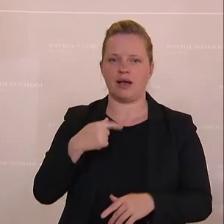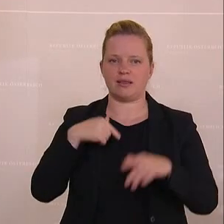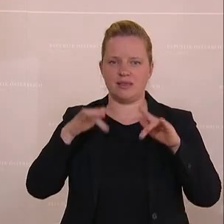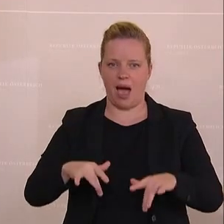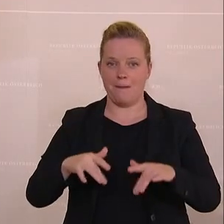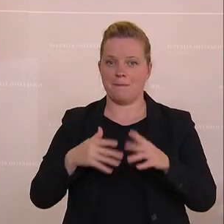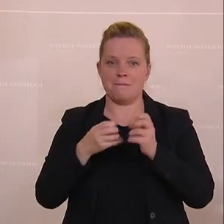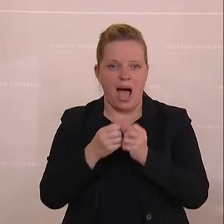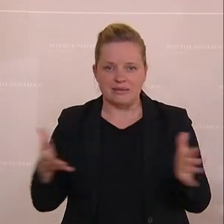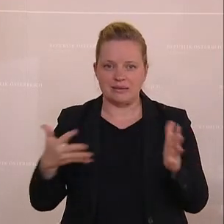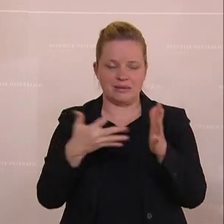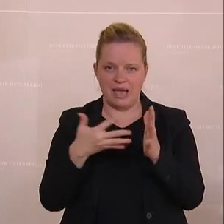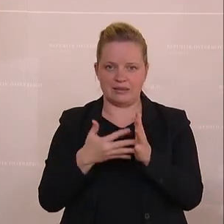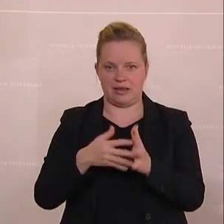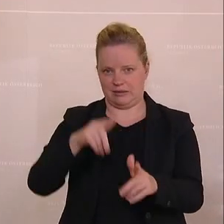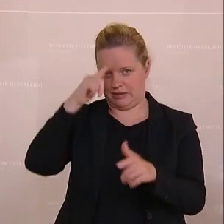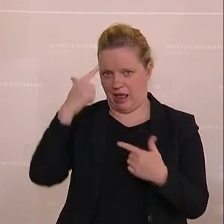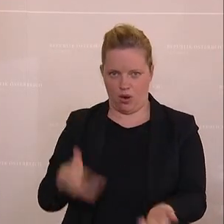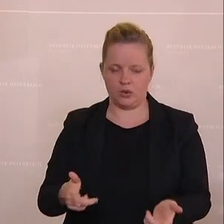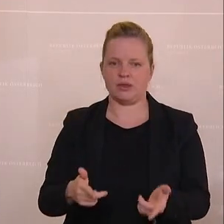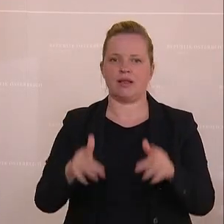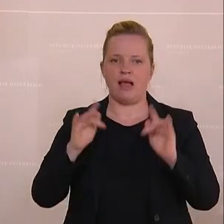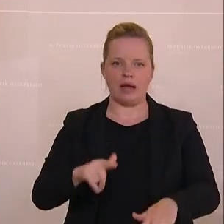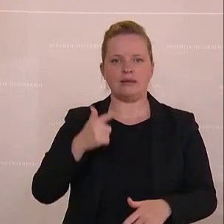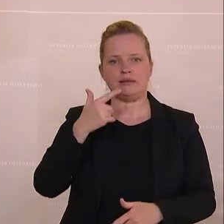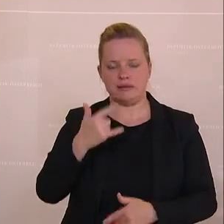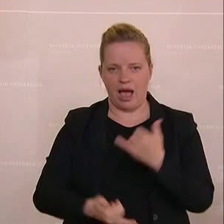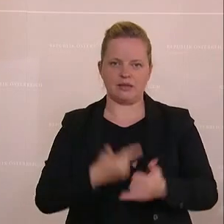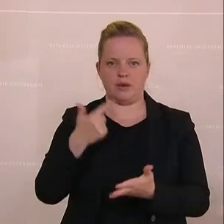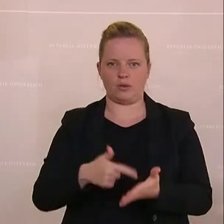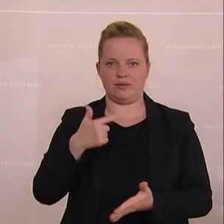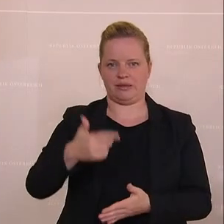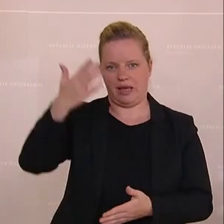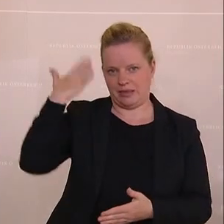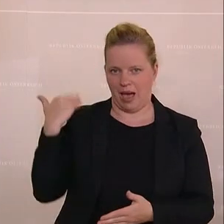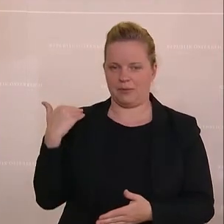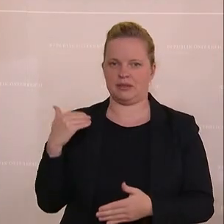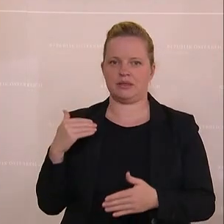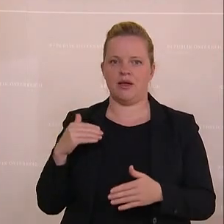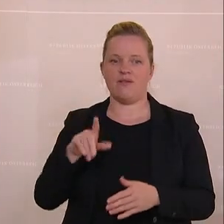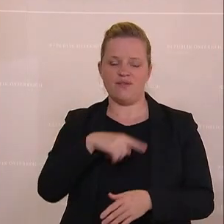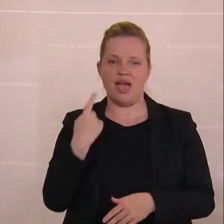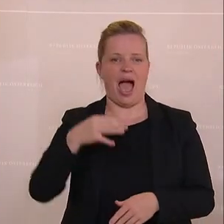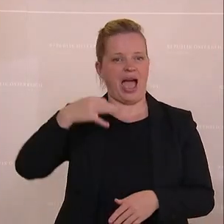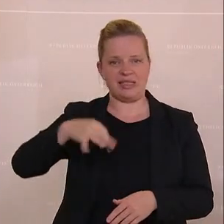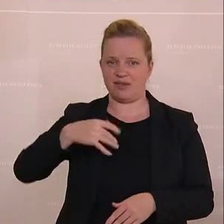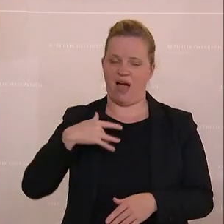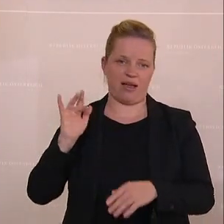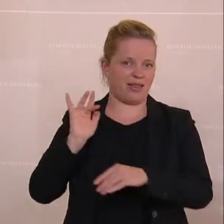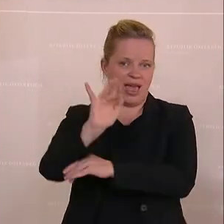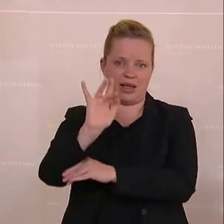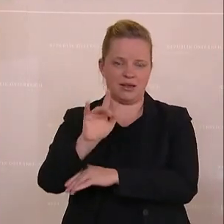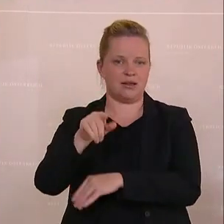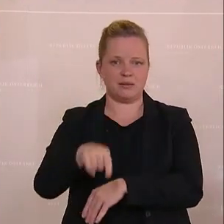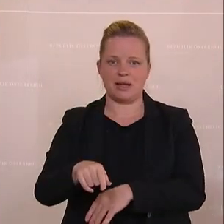Massentests, die in unserem Land seit 2020 stattgefunden haben, wo wir die einzigen waren, die damals dagegen waren. gesagt haben, diese